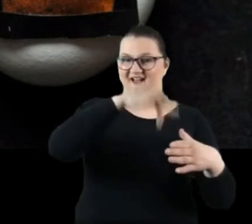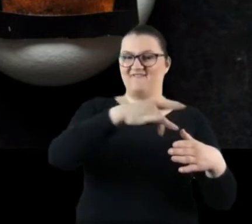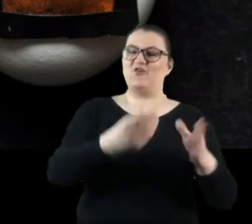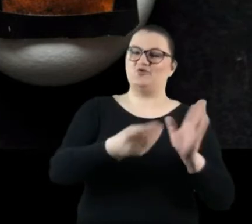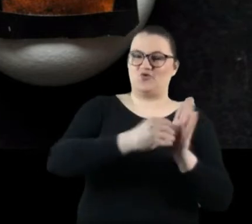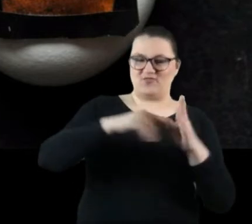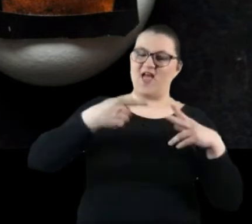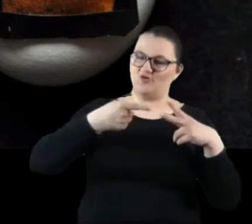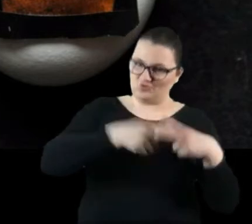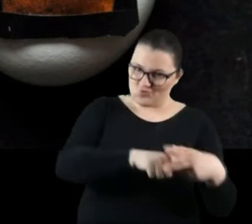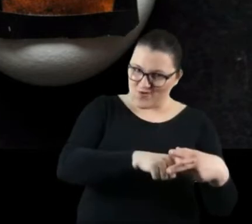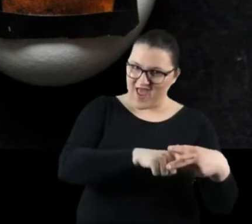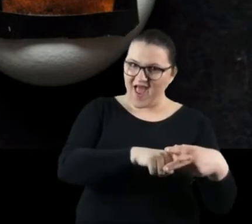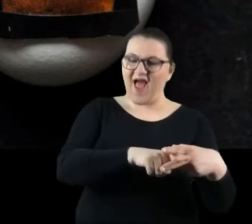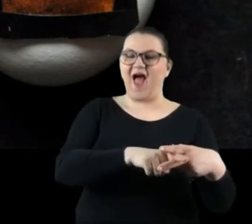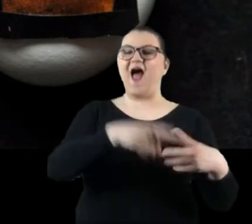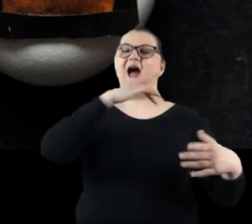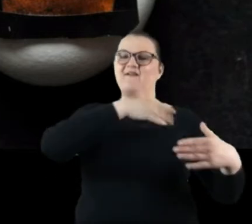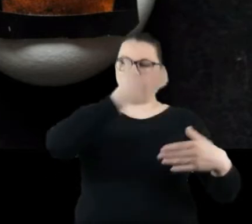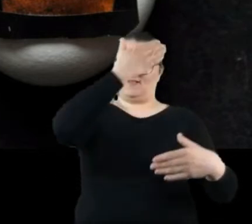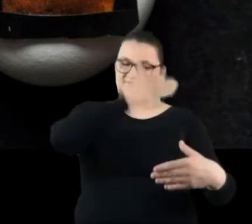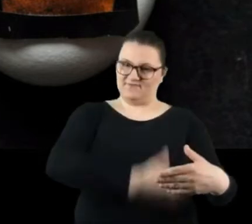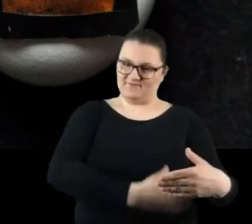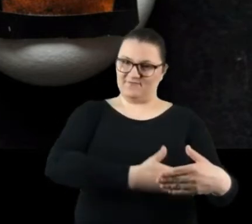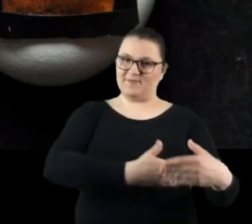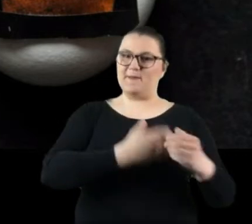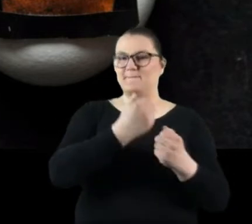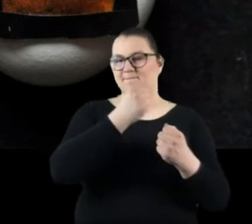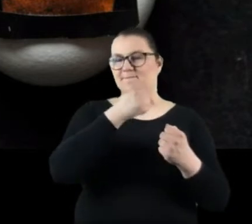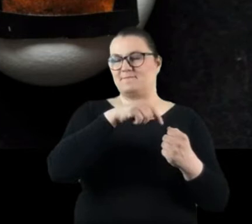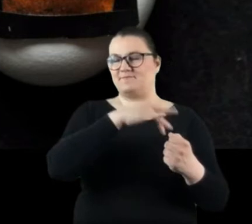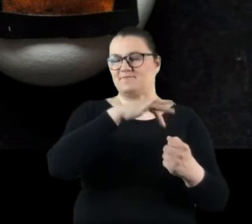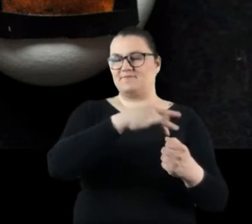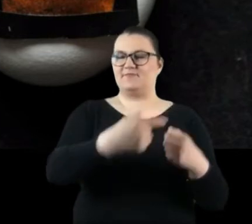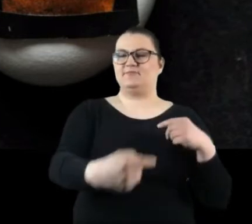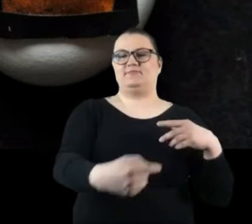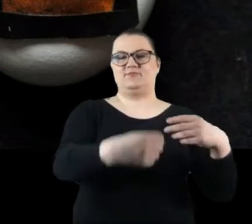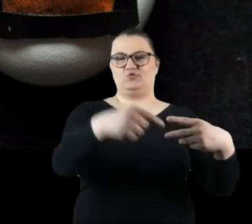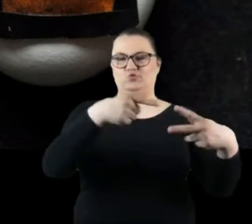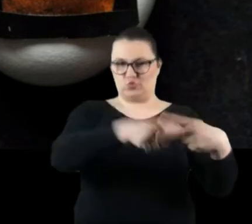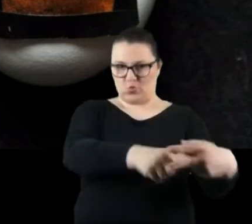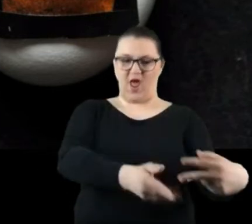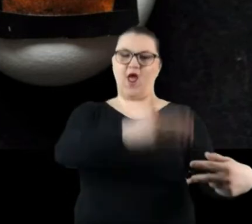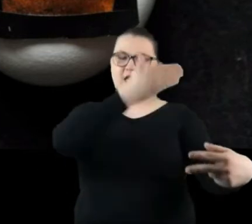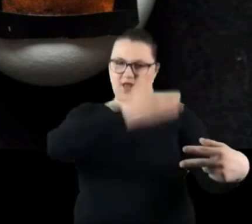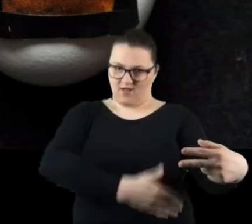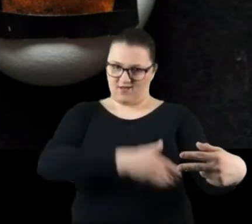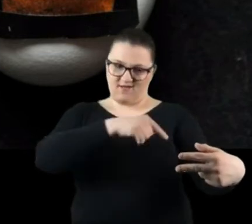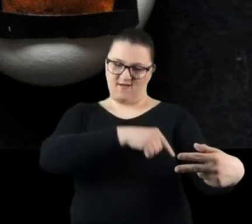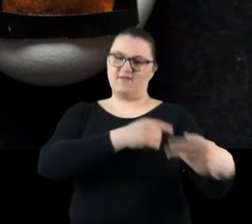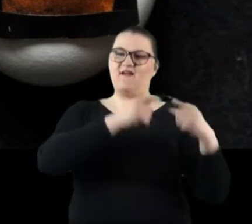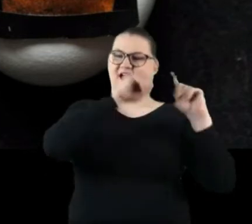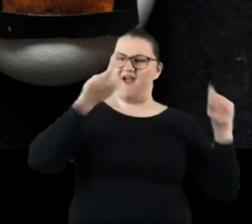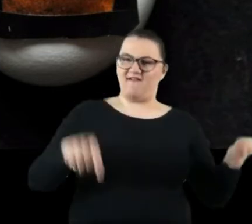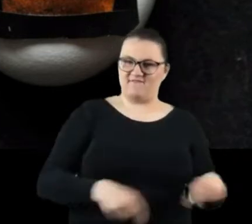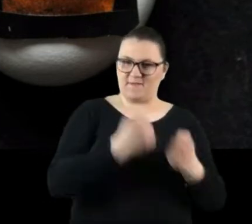otworek. W środku taki śmietnik na przeciwległej ścianie był pokryty dużym papierem